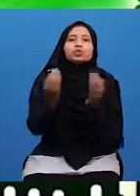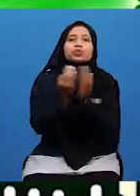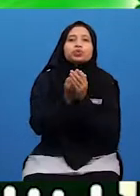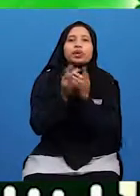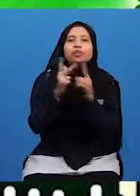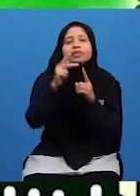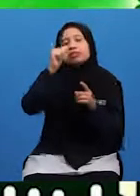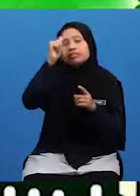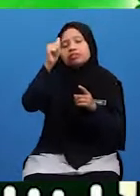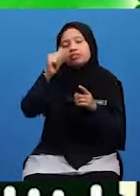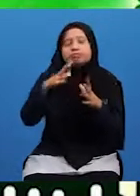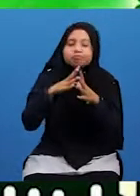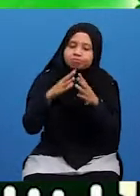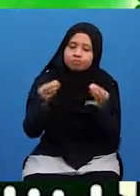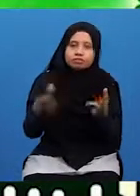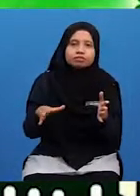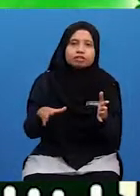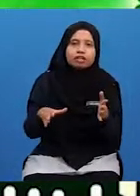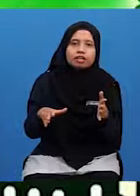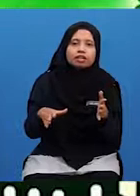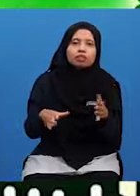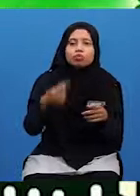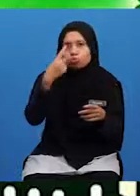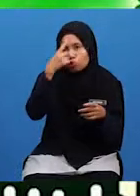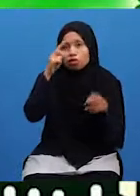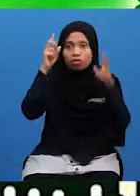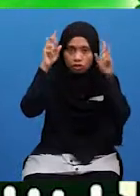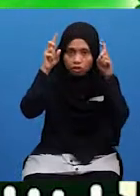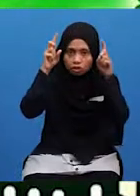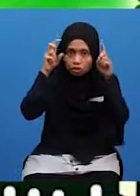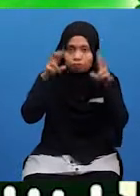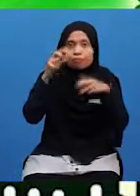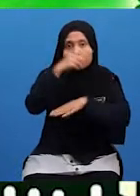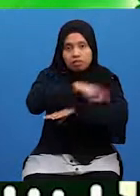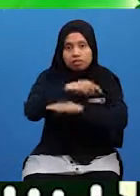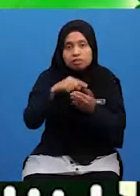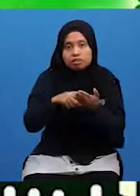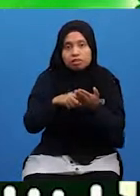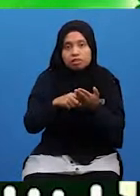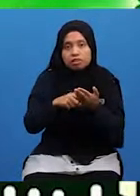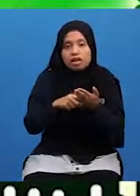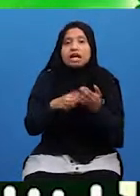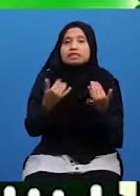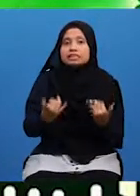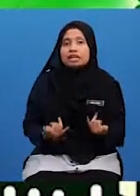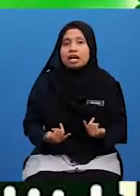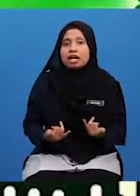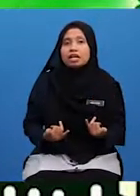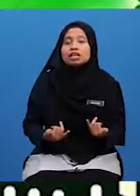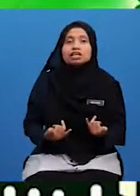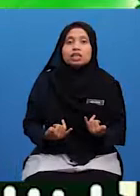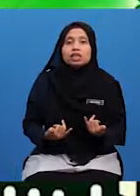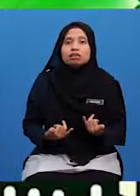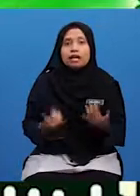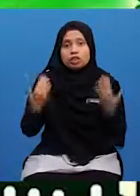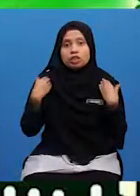Selesai Sudah Penangan Usazah Untuk Topik Hari Ini Murid-murid Sekarang Usazah